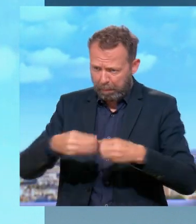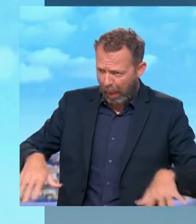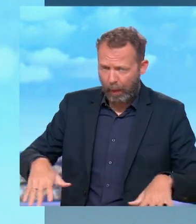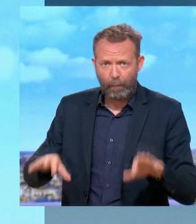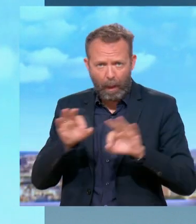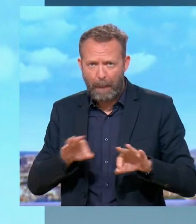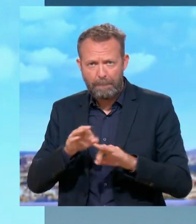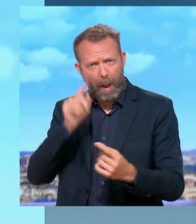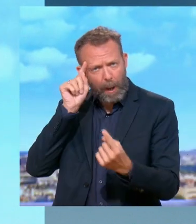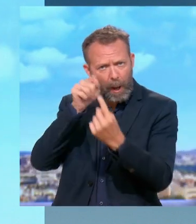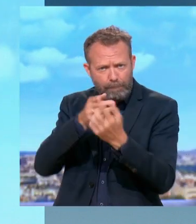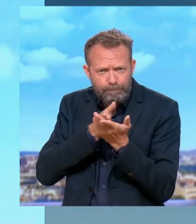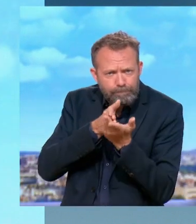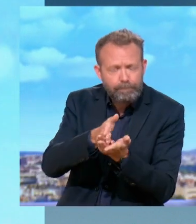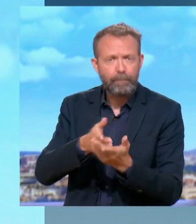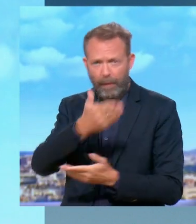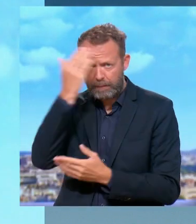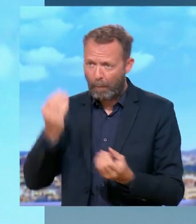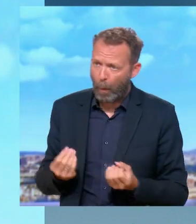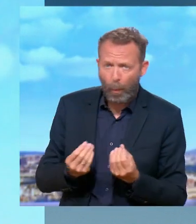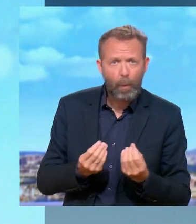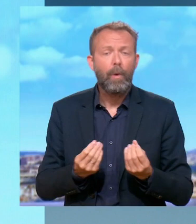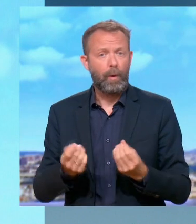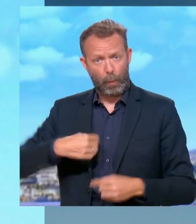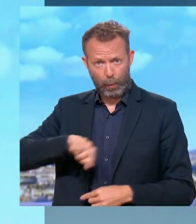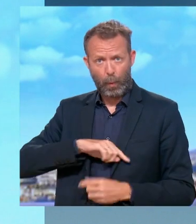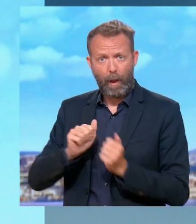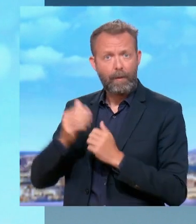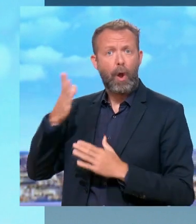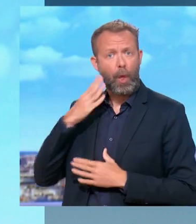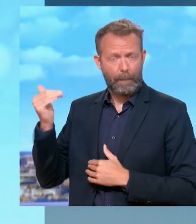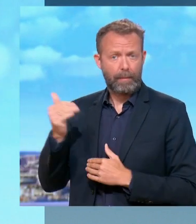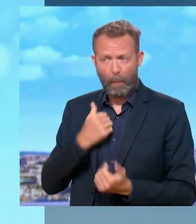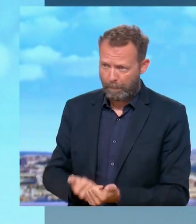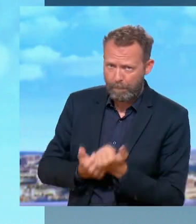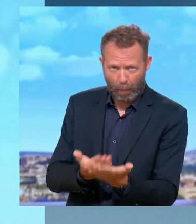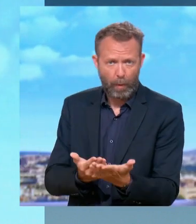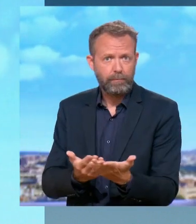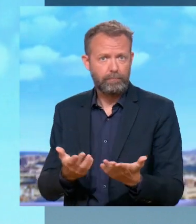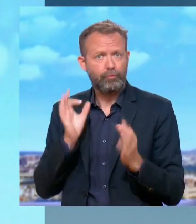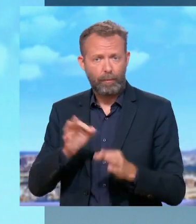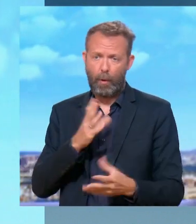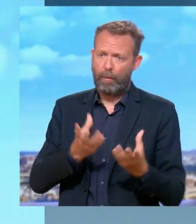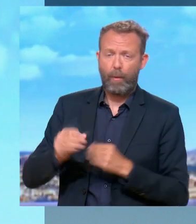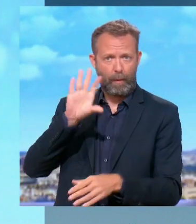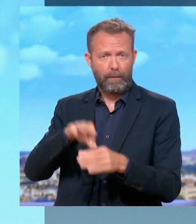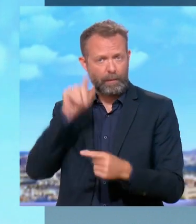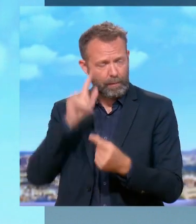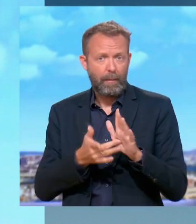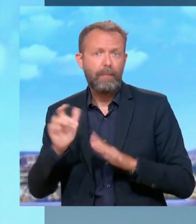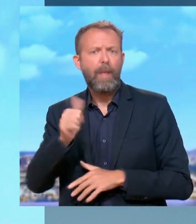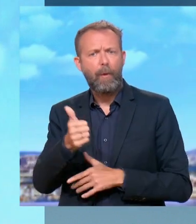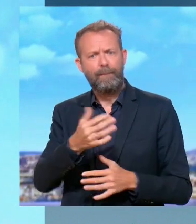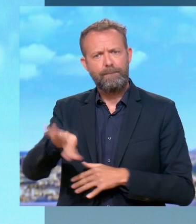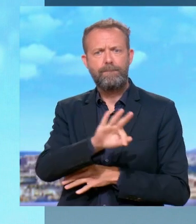est sans boussole, il ne sait pas où aller. Alors que nous, avec Marine Le Pen, nous proposons un référendum sur l'immigration pour savoir, pour donner la parole d'abord aux Français,